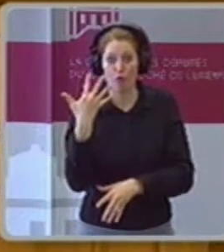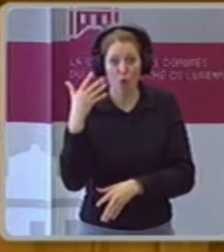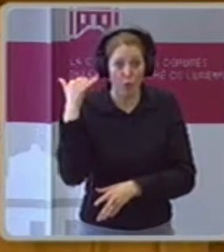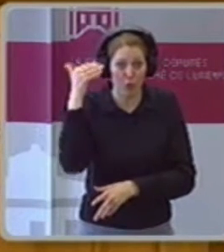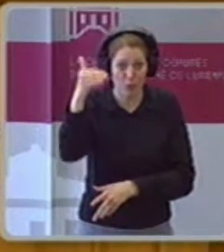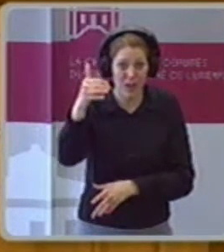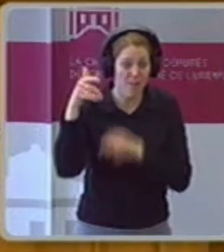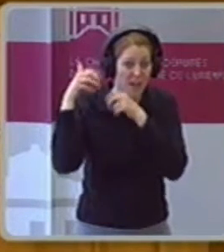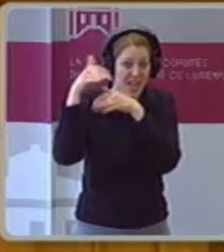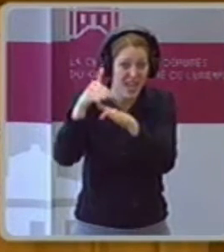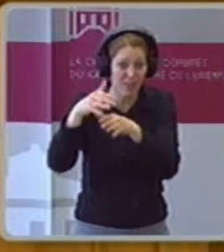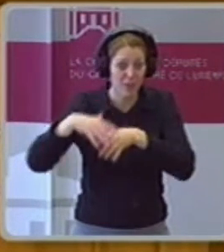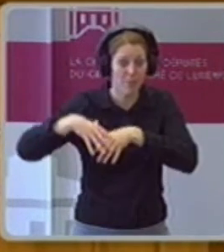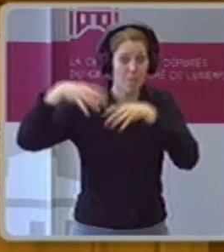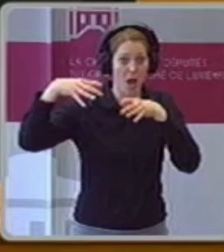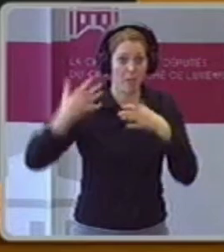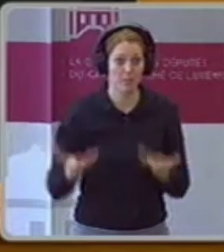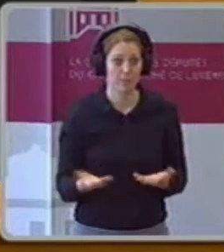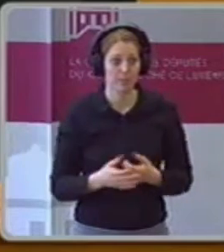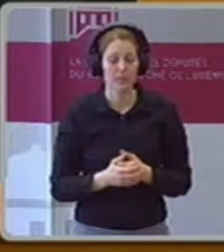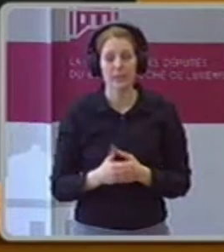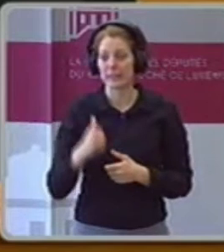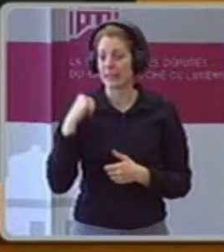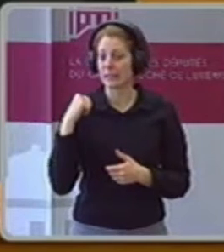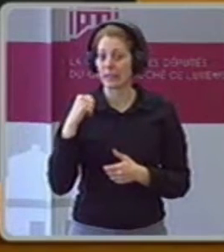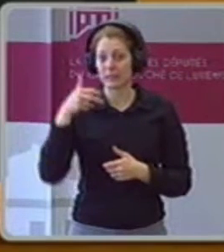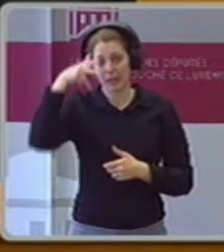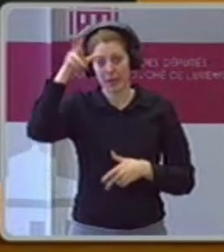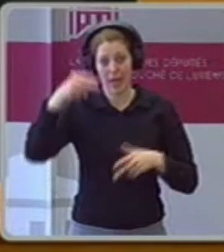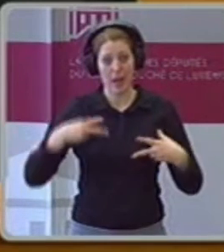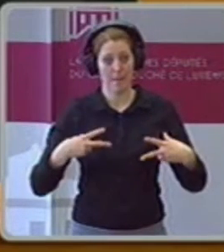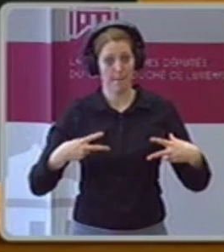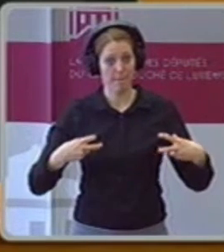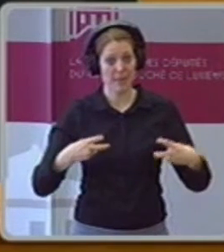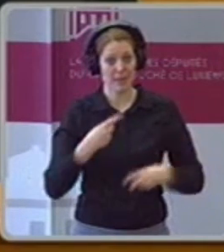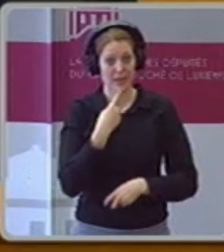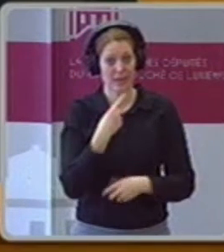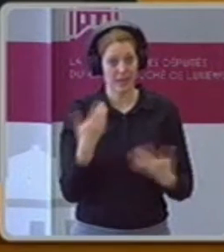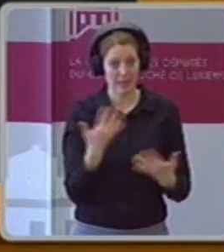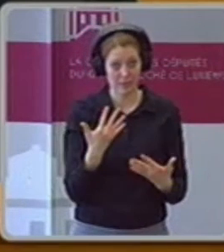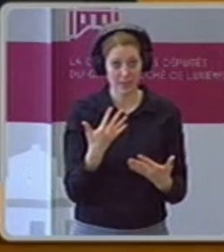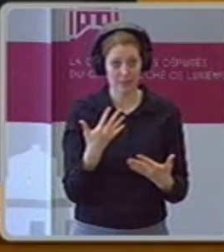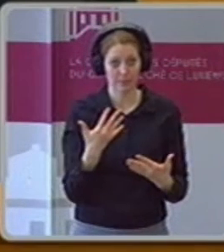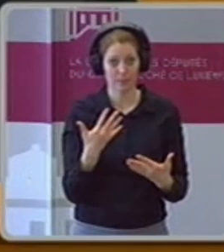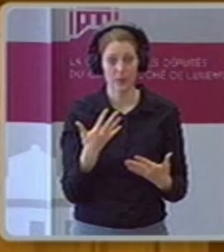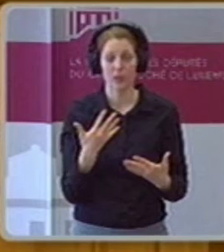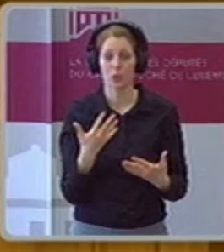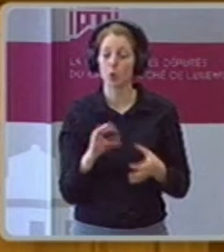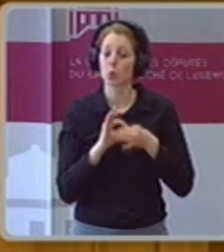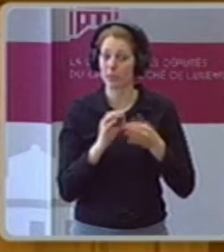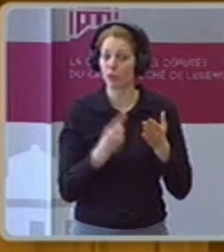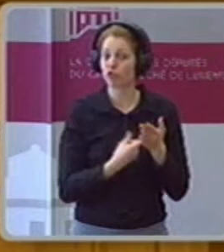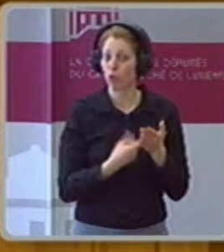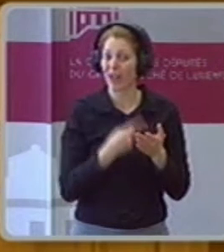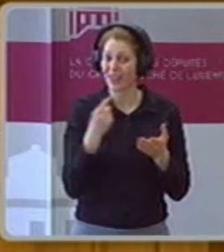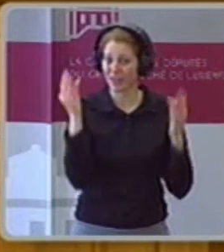dass er noch eine Reform, wie man von der Steuergeschwerte tun, die man eine Resetten für den Staat nach sich bringt. Das ist nicht möglich,